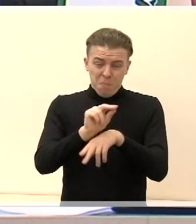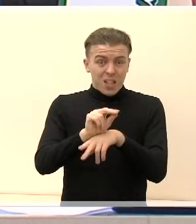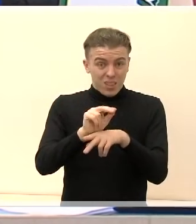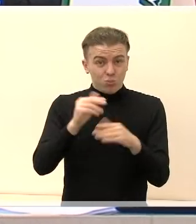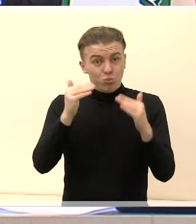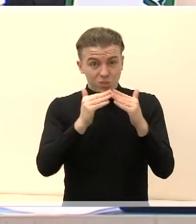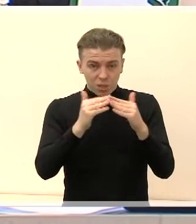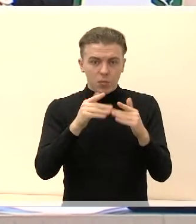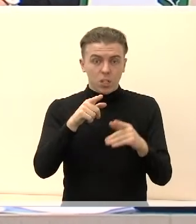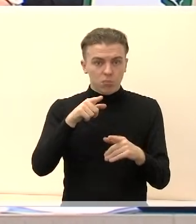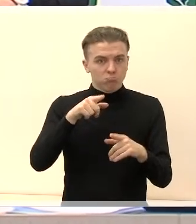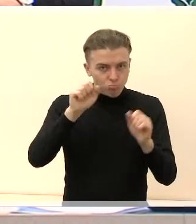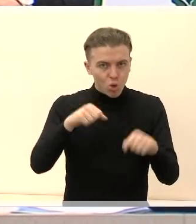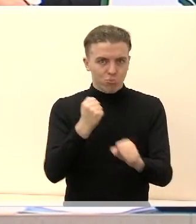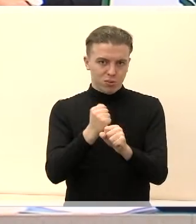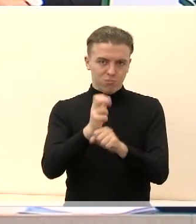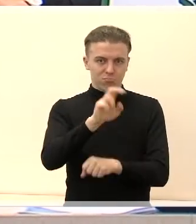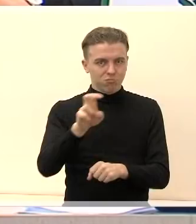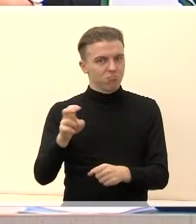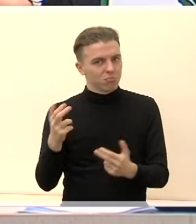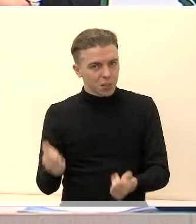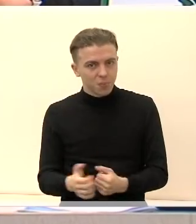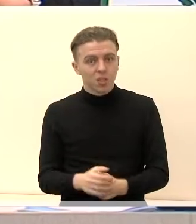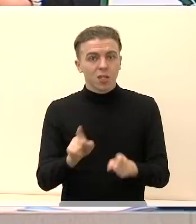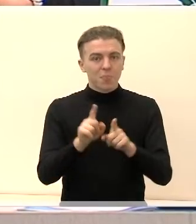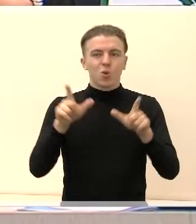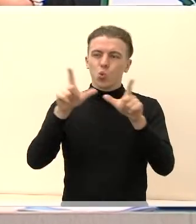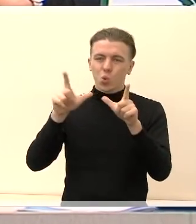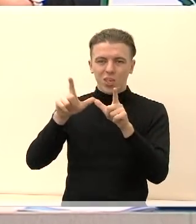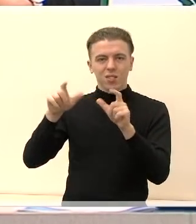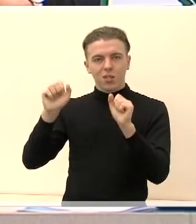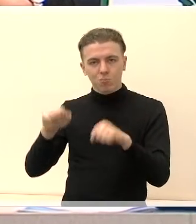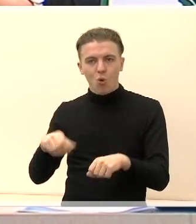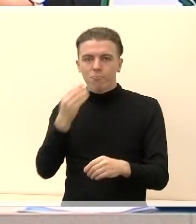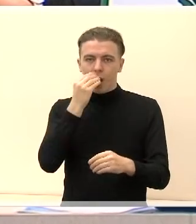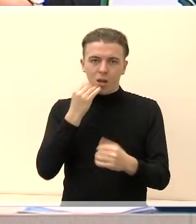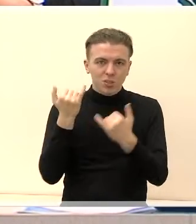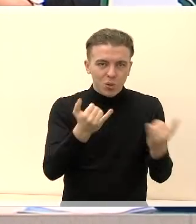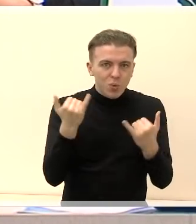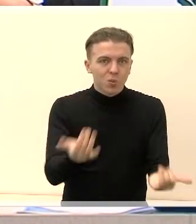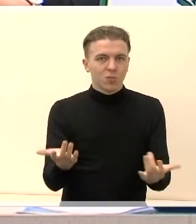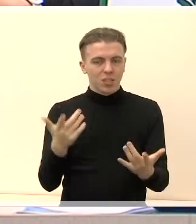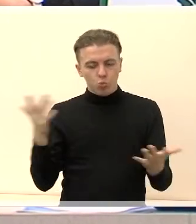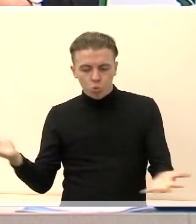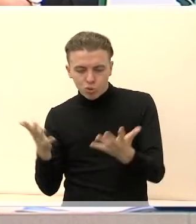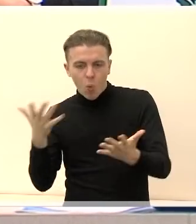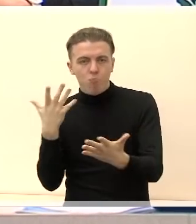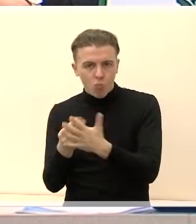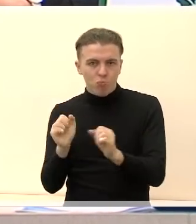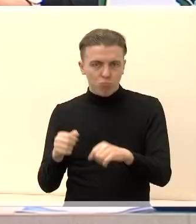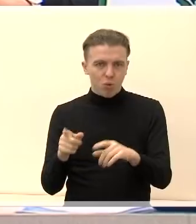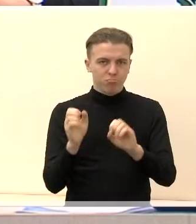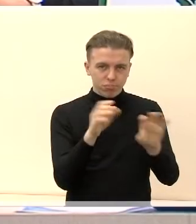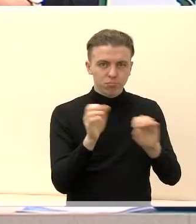bet ir galimybė, kur Marijampolės rajono ūkininkai galėtų teikti maistų produktus, užaugintą savo produkciją, tai vėlgi